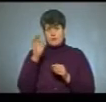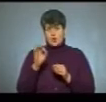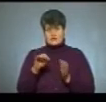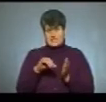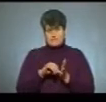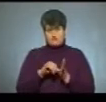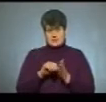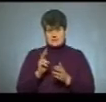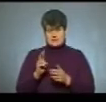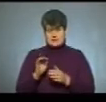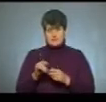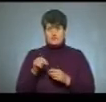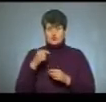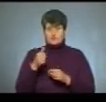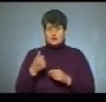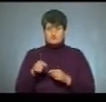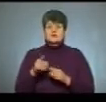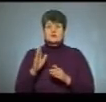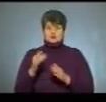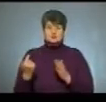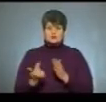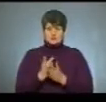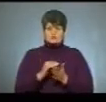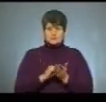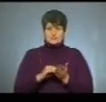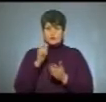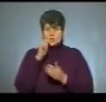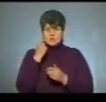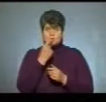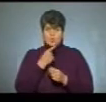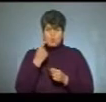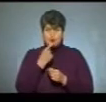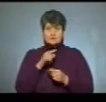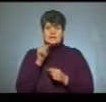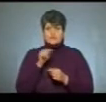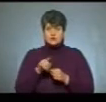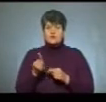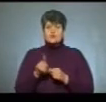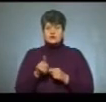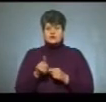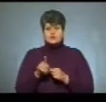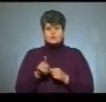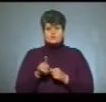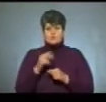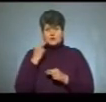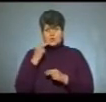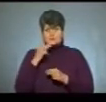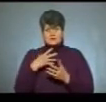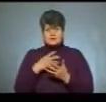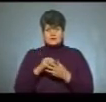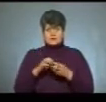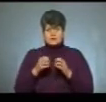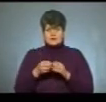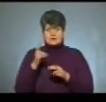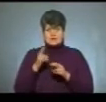коледжів, ну, і в цьому році вони будуть перездавати українську мову для того, щоб, власне, поліпшити свій результат і